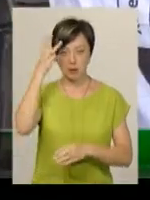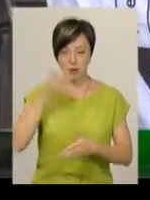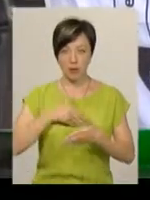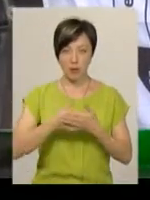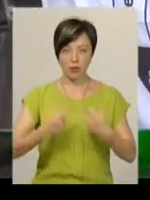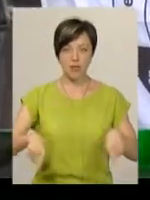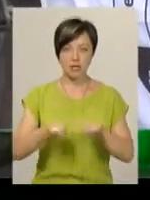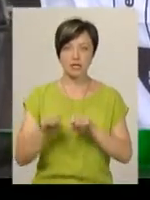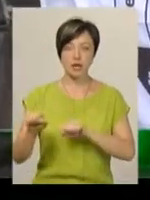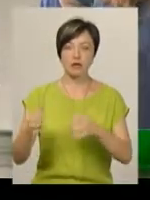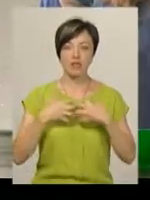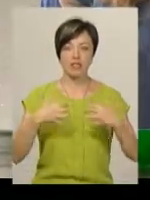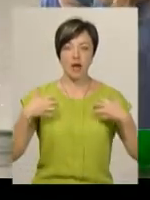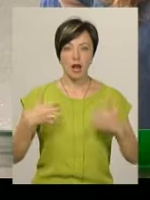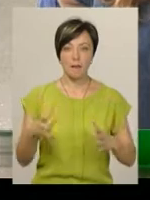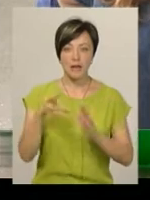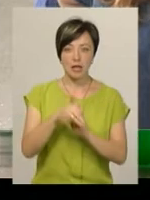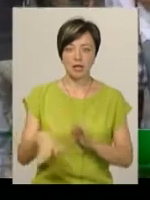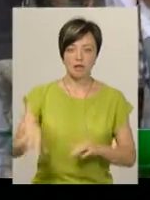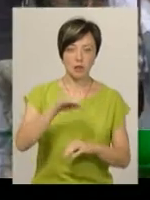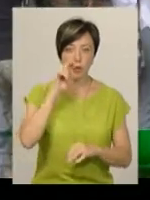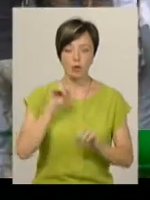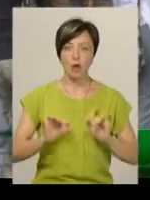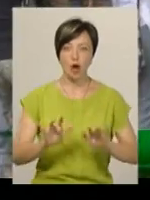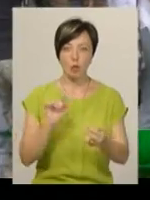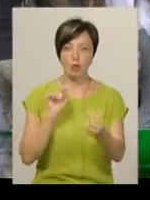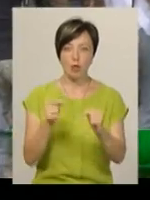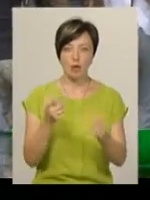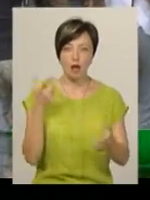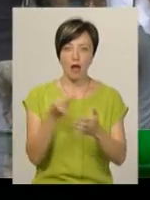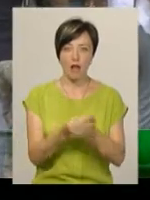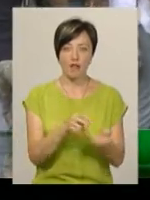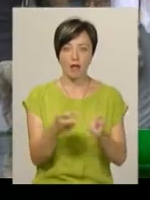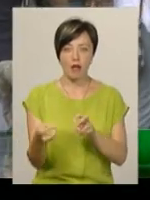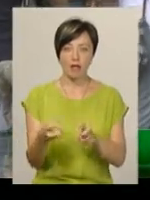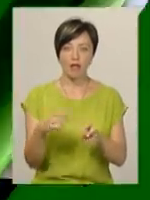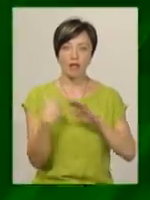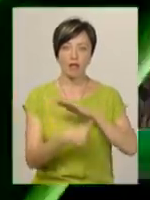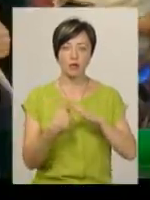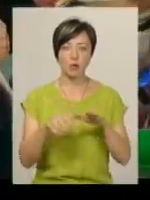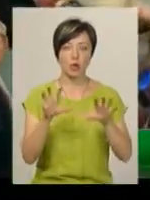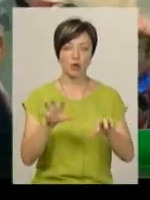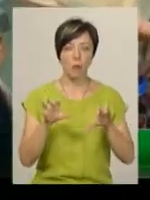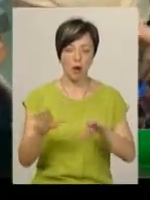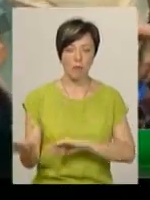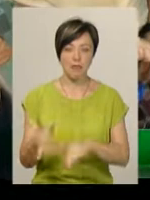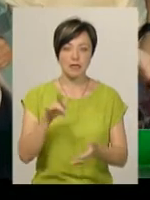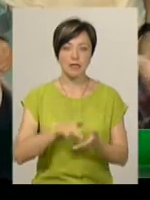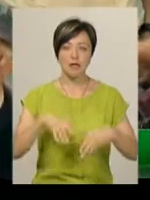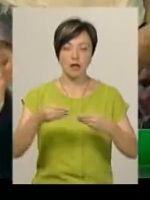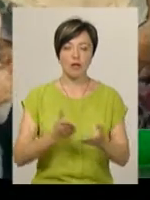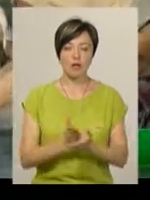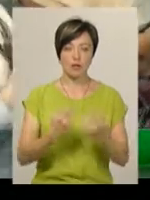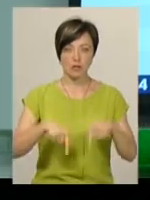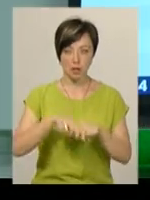громадських організацій захисту тварин приєдналися до всеукраїнської акції проти автаназії безпритульних собак. Центр надання послуг